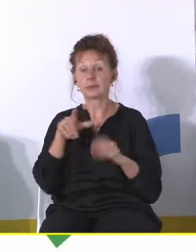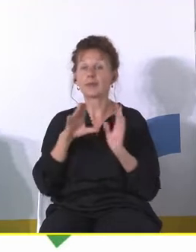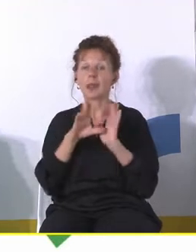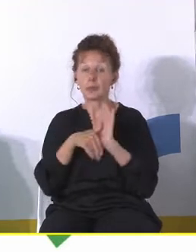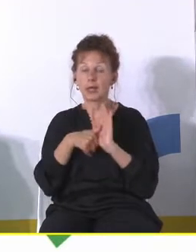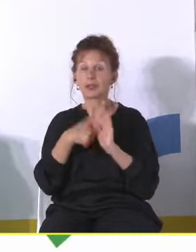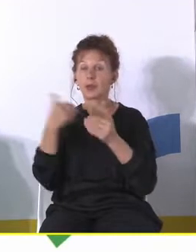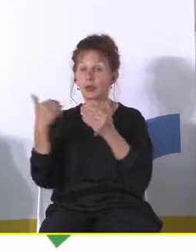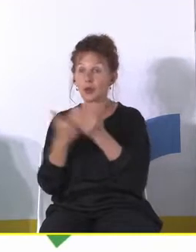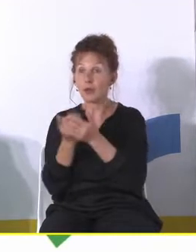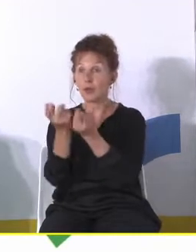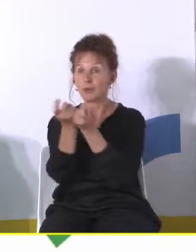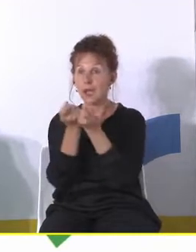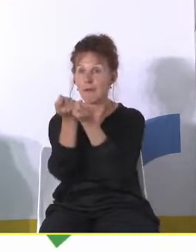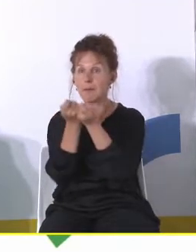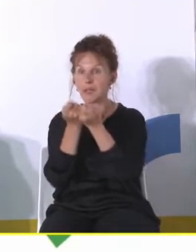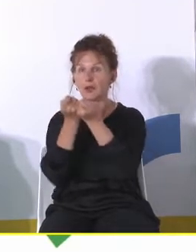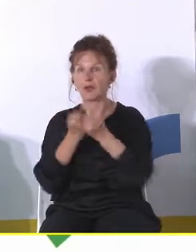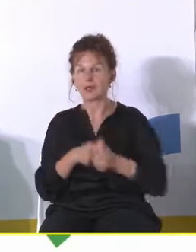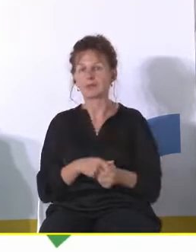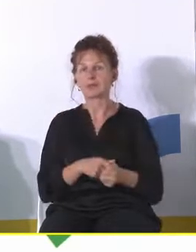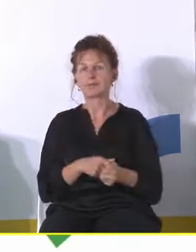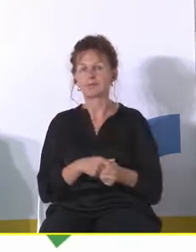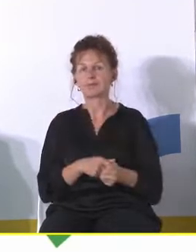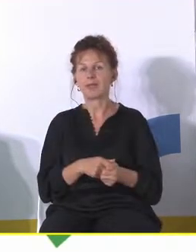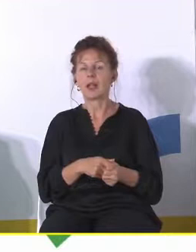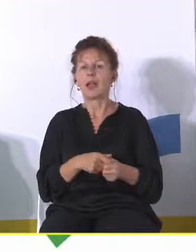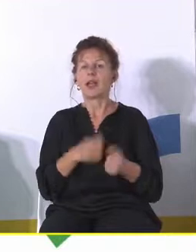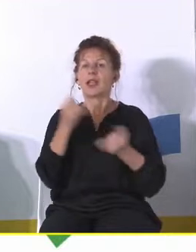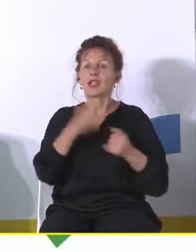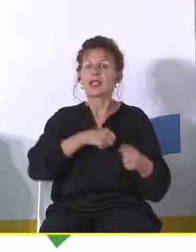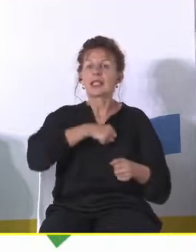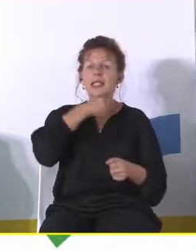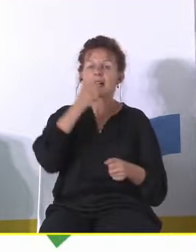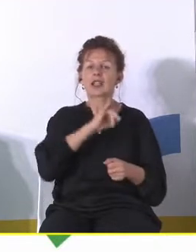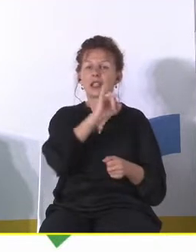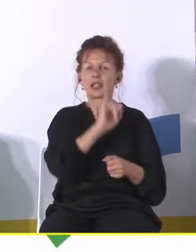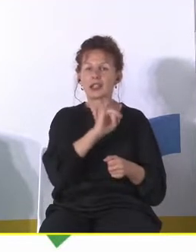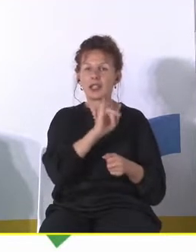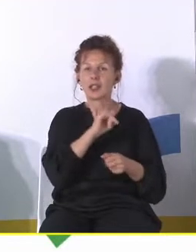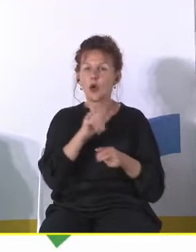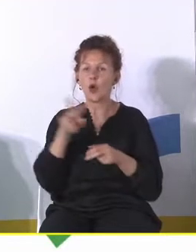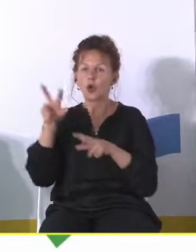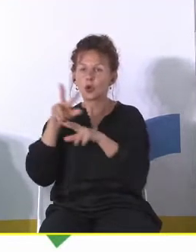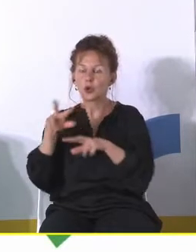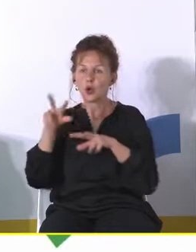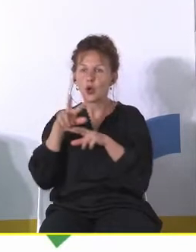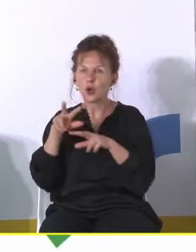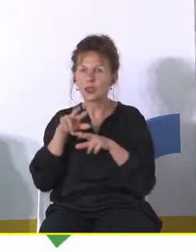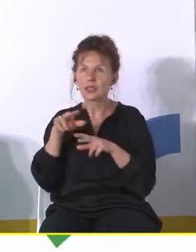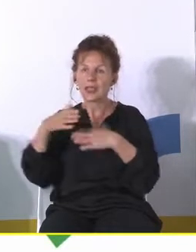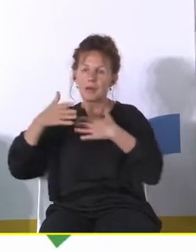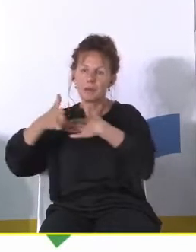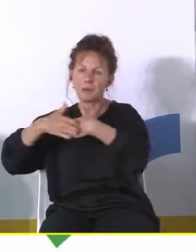zaczyna znów przyciągać. I ja tylko dodam, że to jest trochę tak, im starsze dziecko, tym bardziej ciągnie tą rodzinę, czy przynajmniej to dziecko jednak też